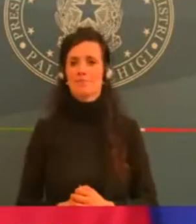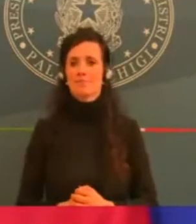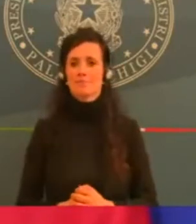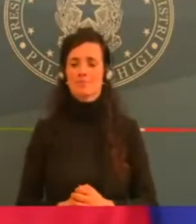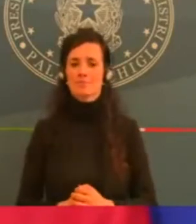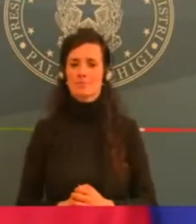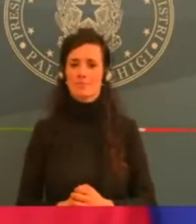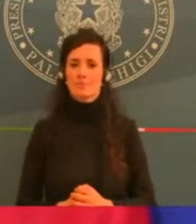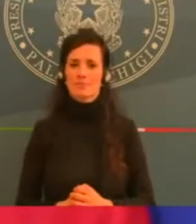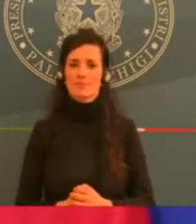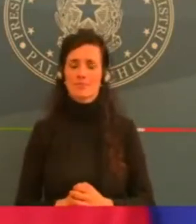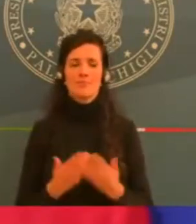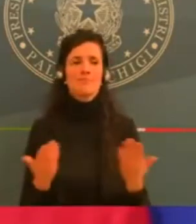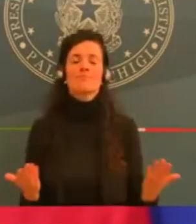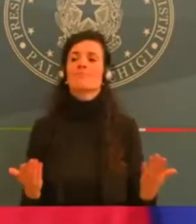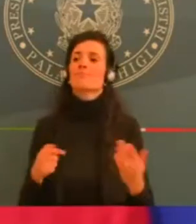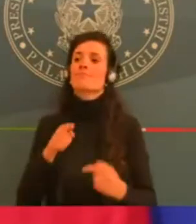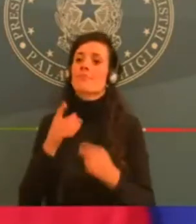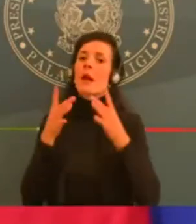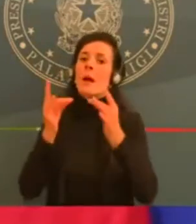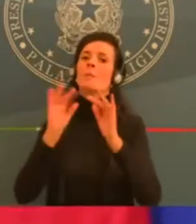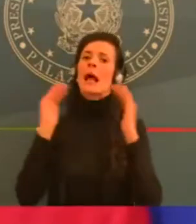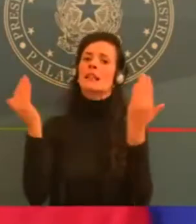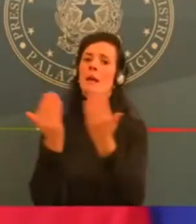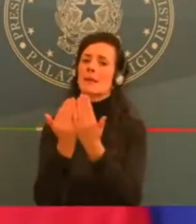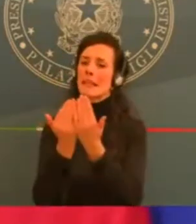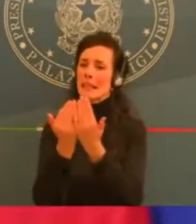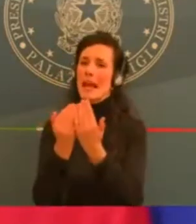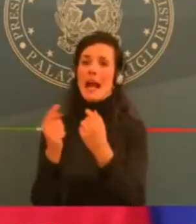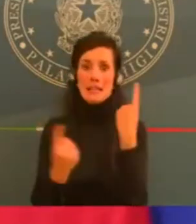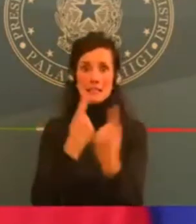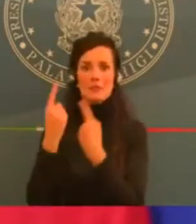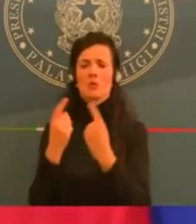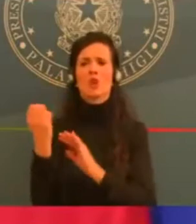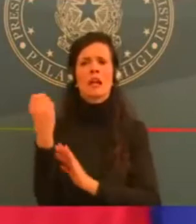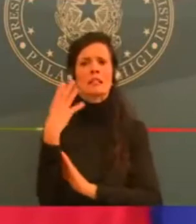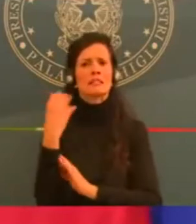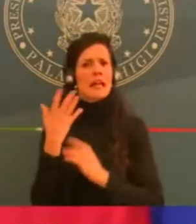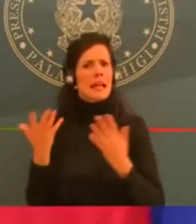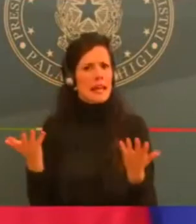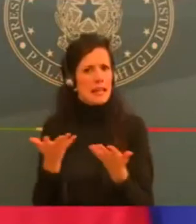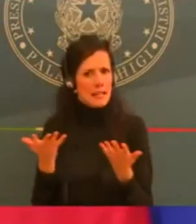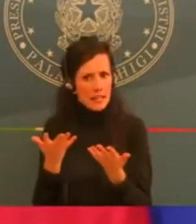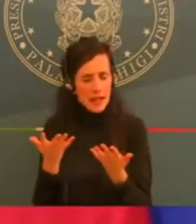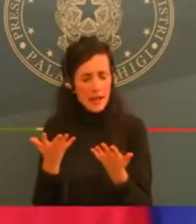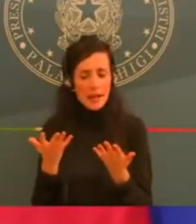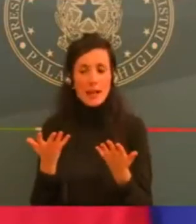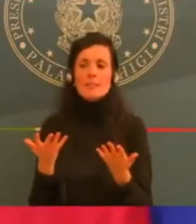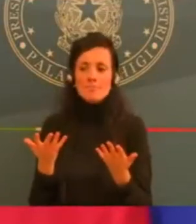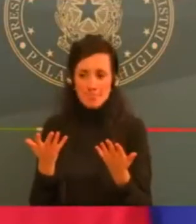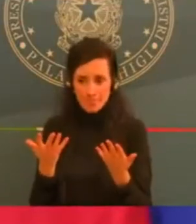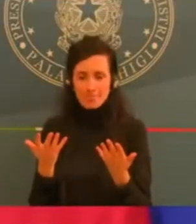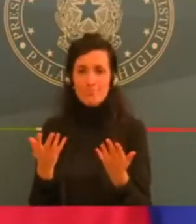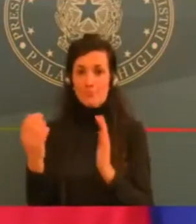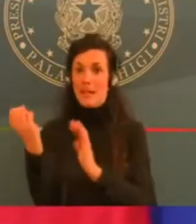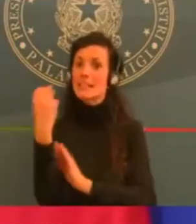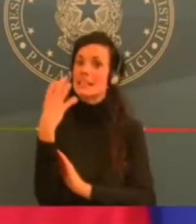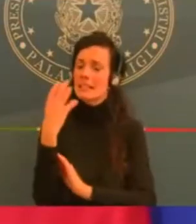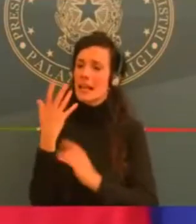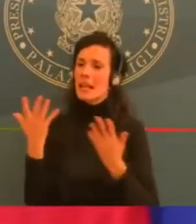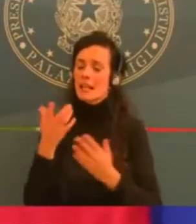e che dobbiamo mantenerci sempre pronti a intervenire, avendo un metodo, massima precauzione, adeguatezza,